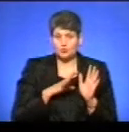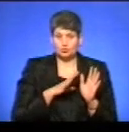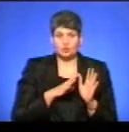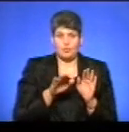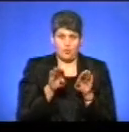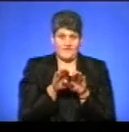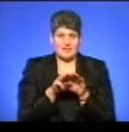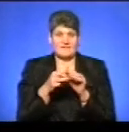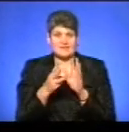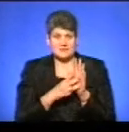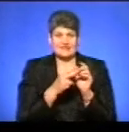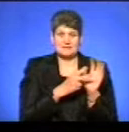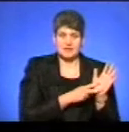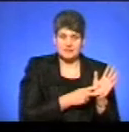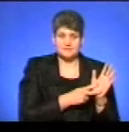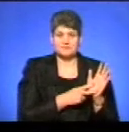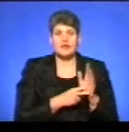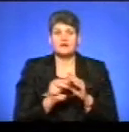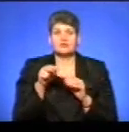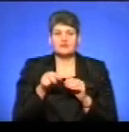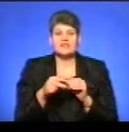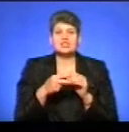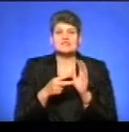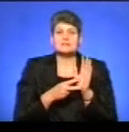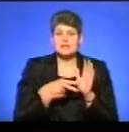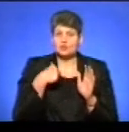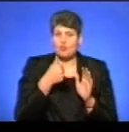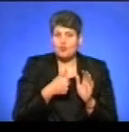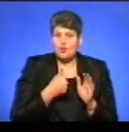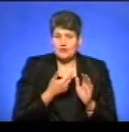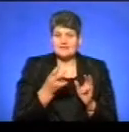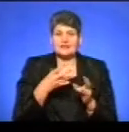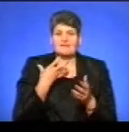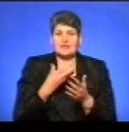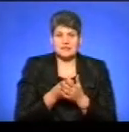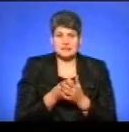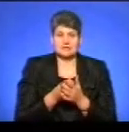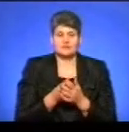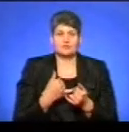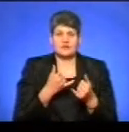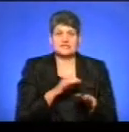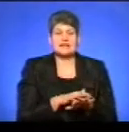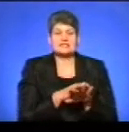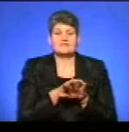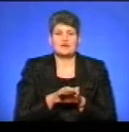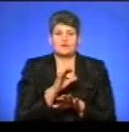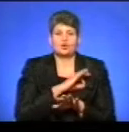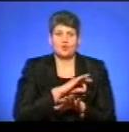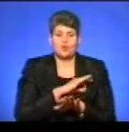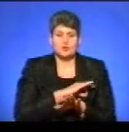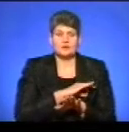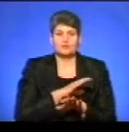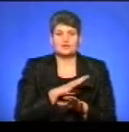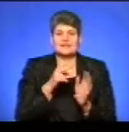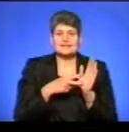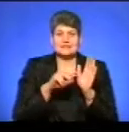порівняння 2018 до 2017, то в 2017 році на власні повноваження з трансфертами доходів віддаток складали